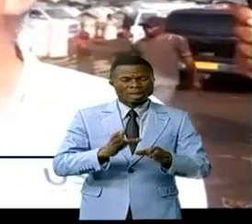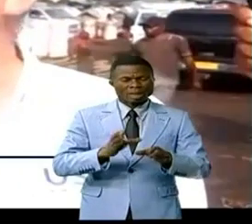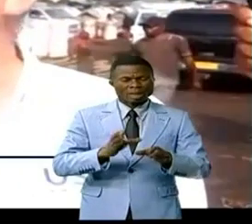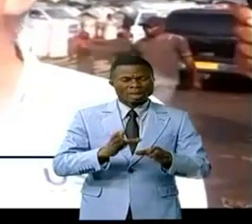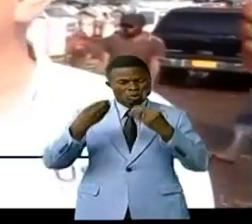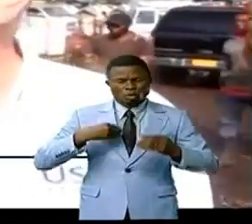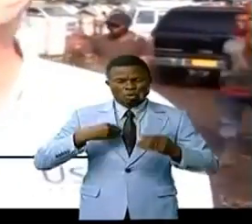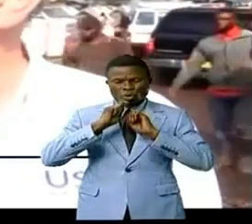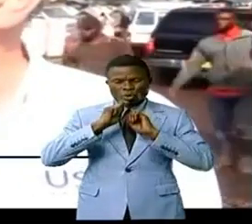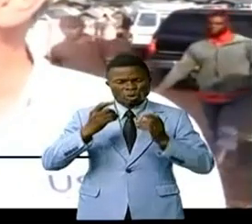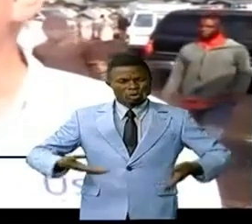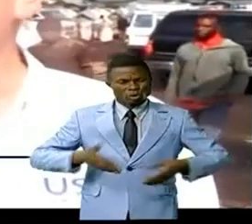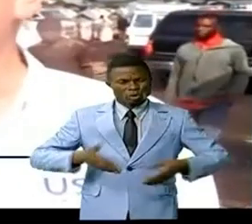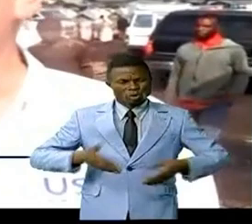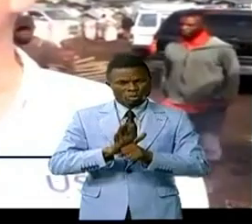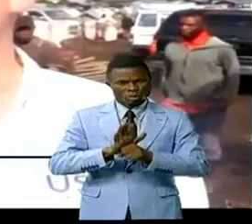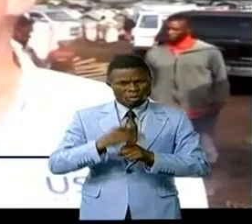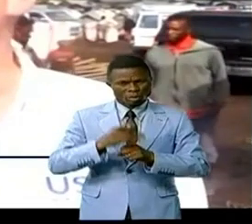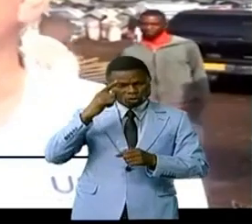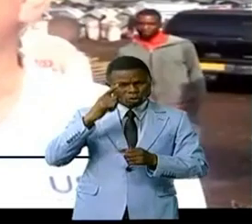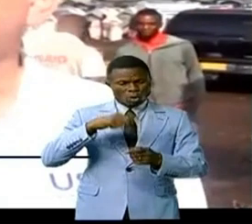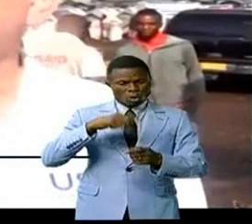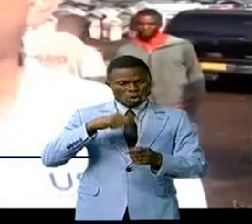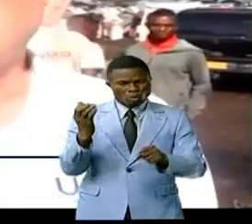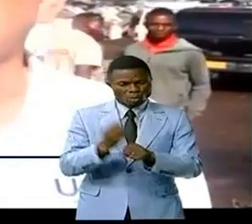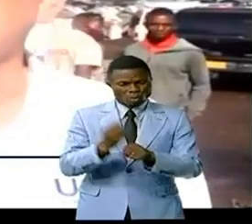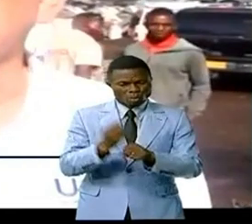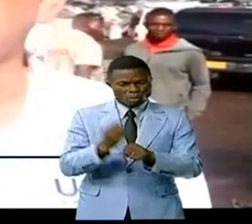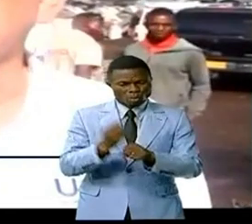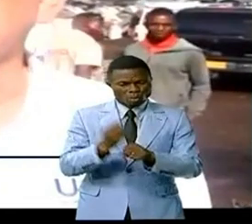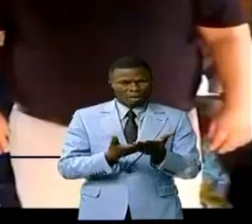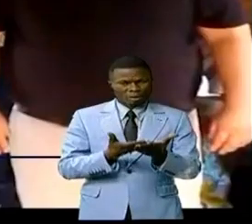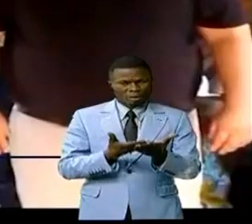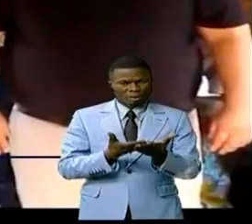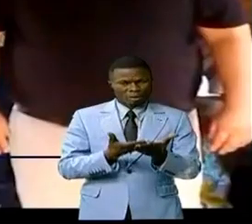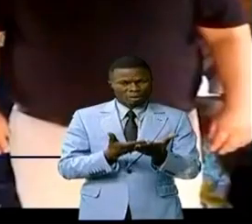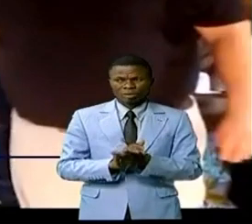moyens pour répondre à la situation qui existe toujours